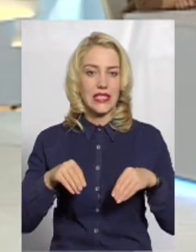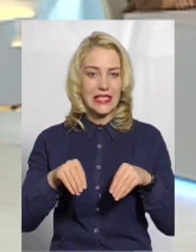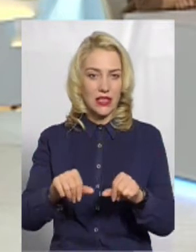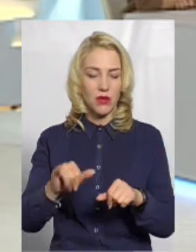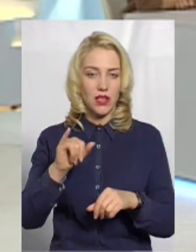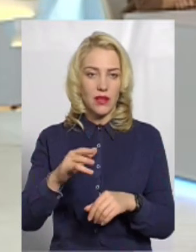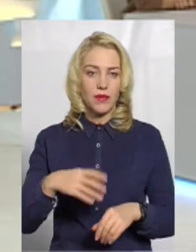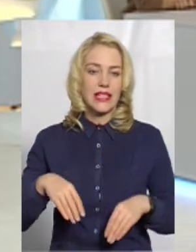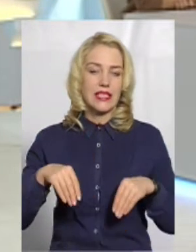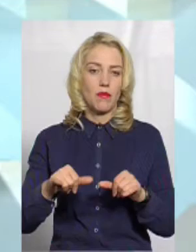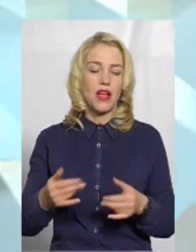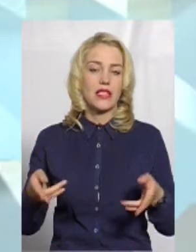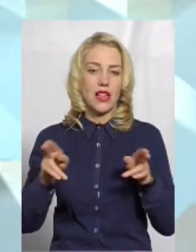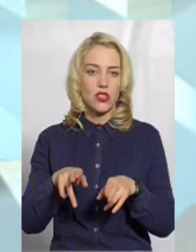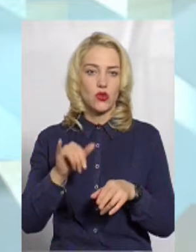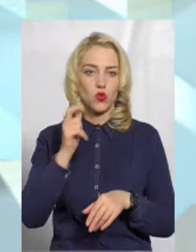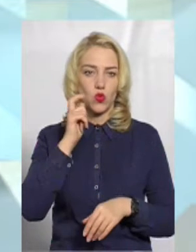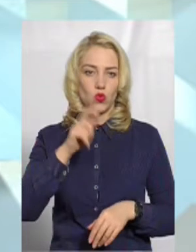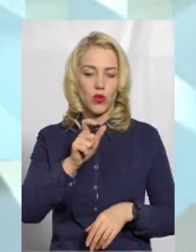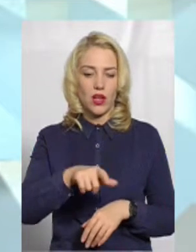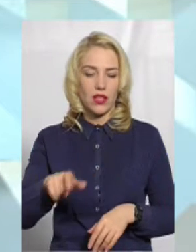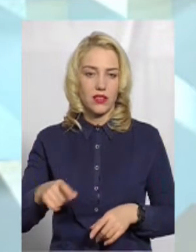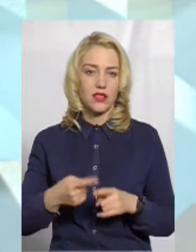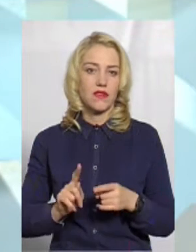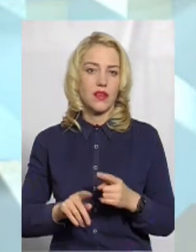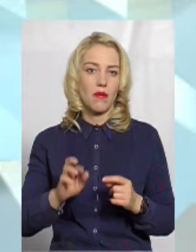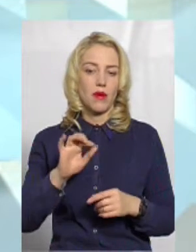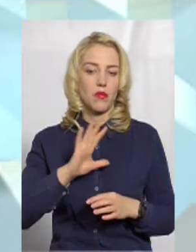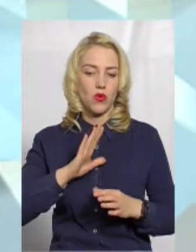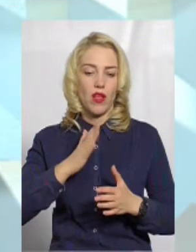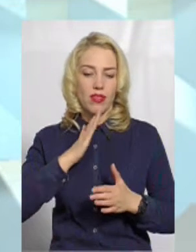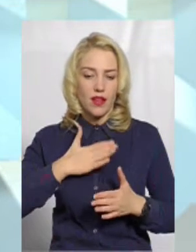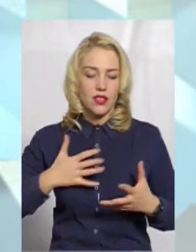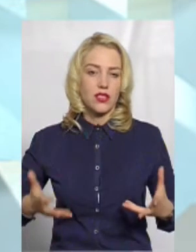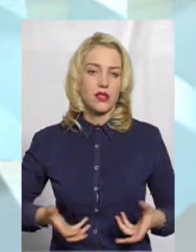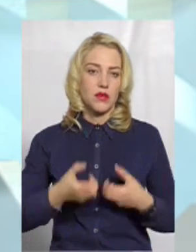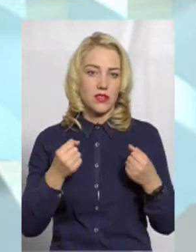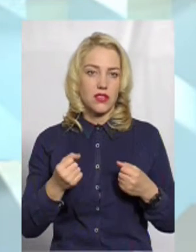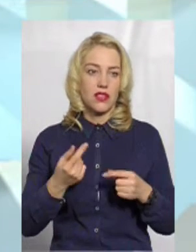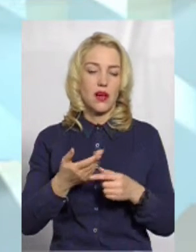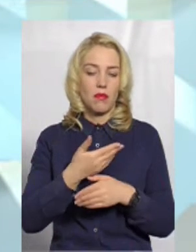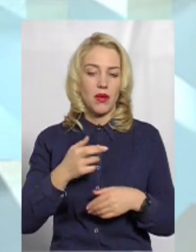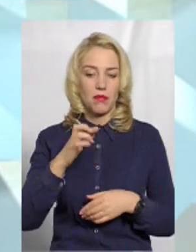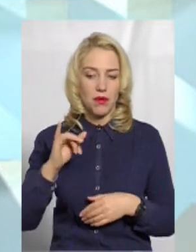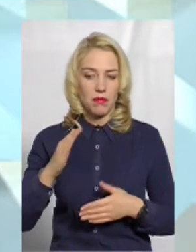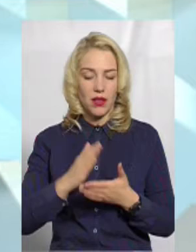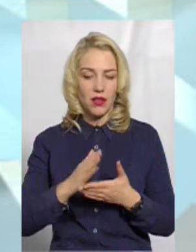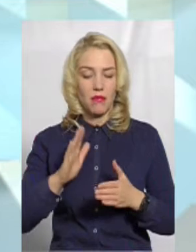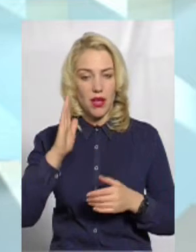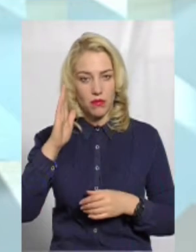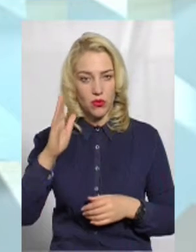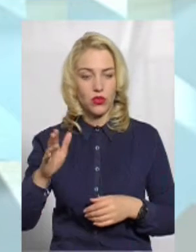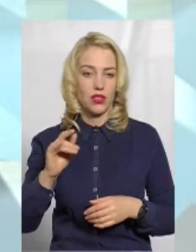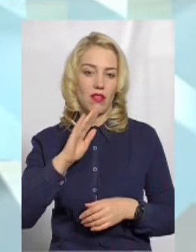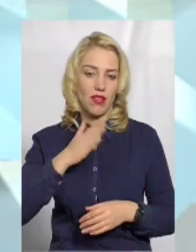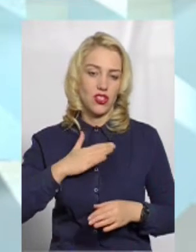залишилася українців, то це було б наше спасіння. Ми мали б майбутнє, наші діти мали б майбутнє,